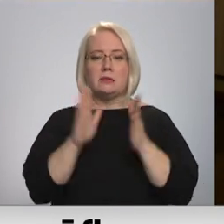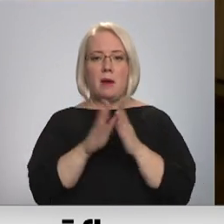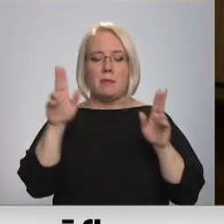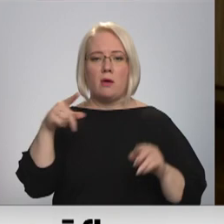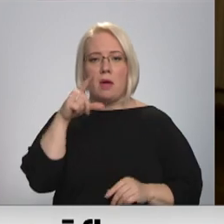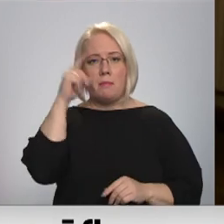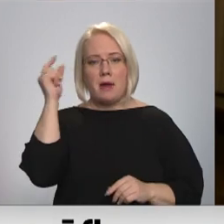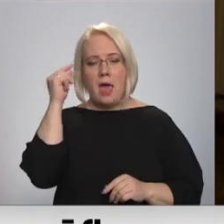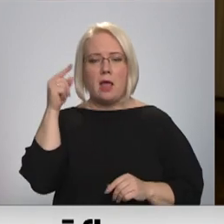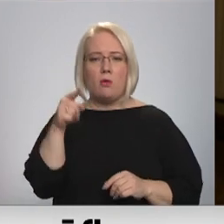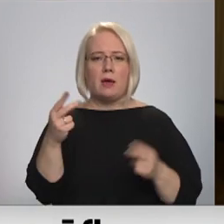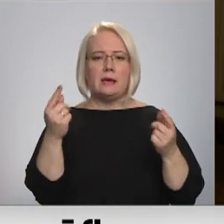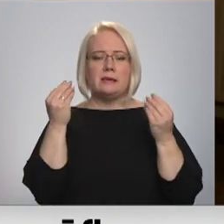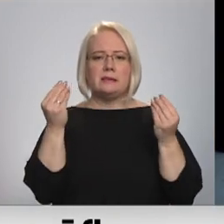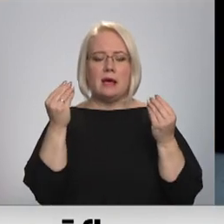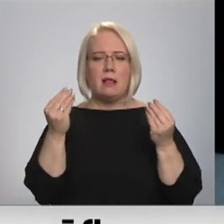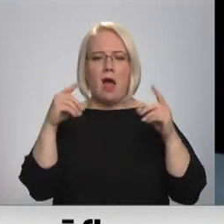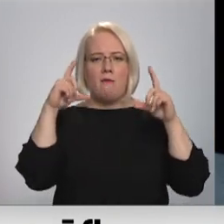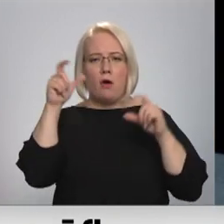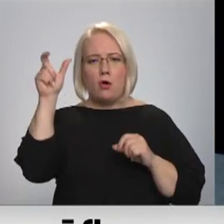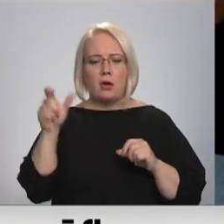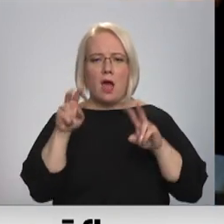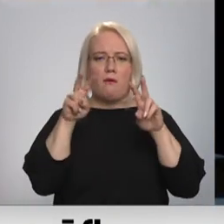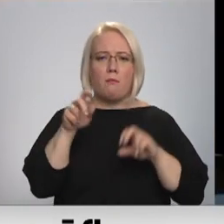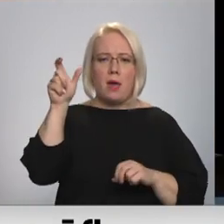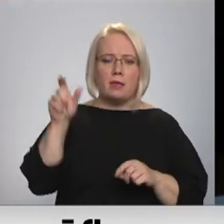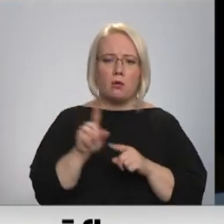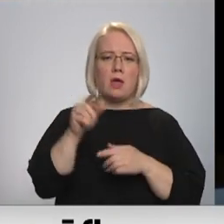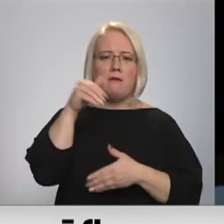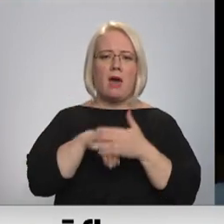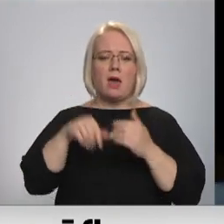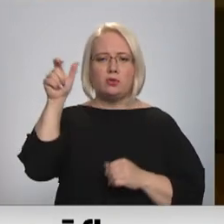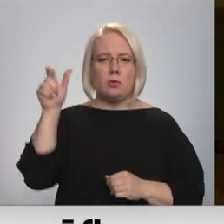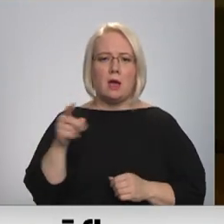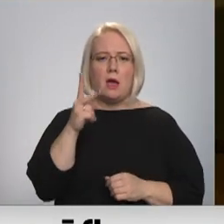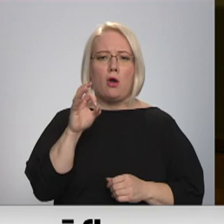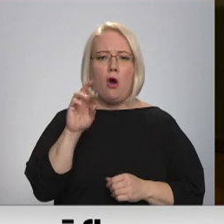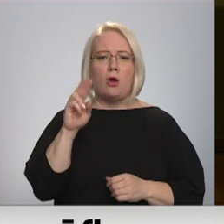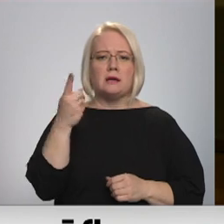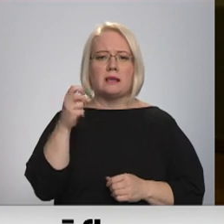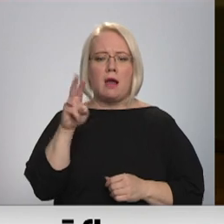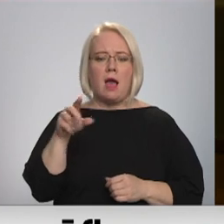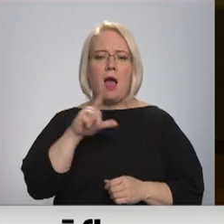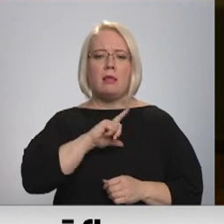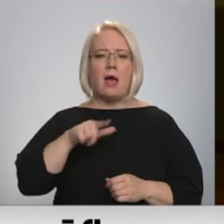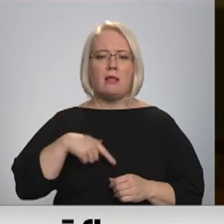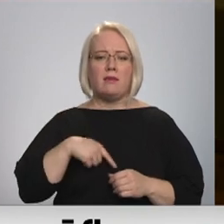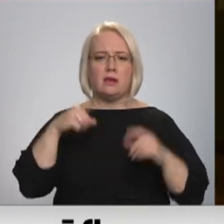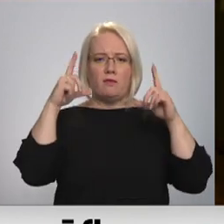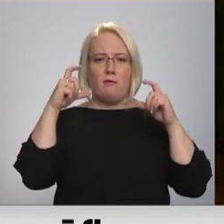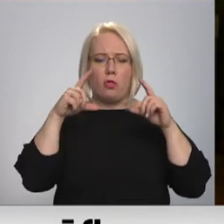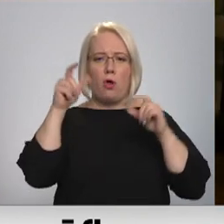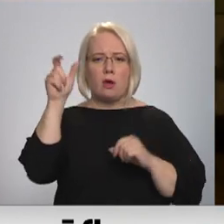izcilā fotogrāfu un pētnieka Igora Pliče, kā arī fotovēsturnieka Pētera Korsaka izdevumu, Latgales fotogrāfi laika ritumā 19.